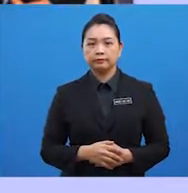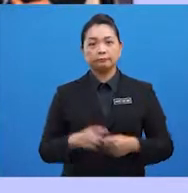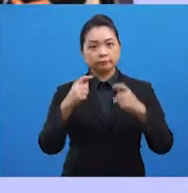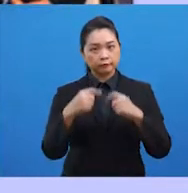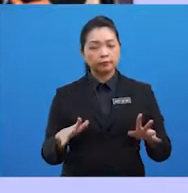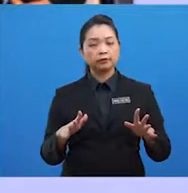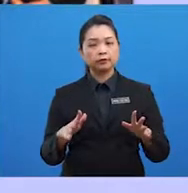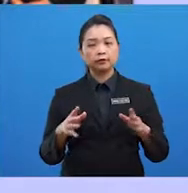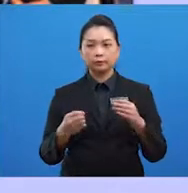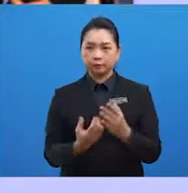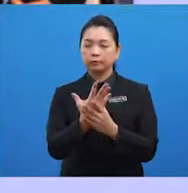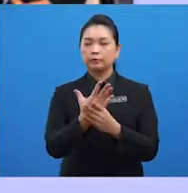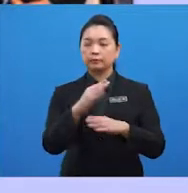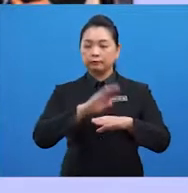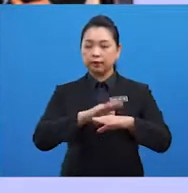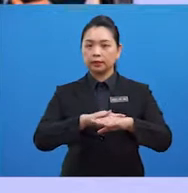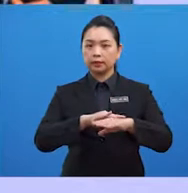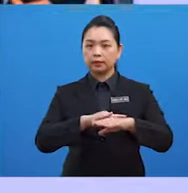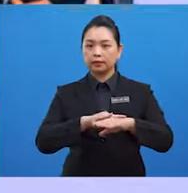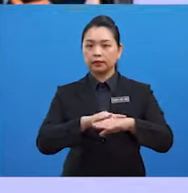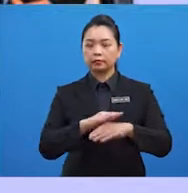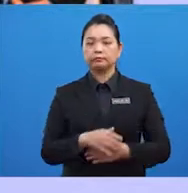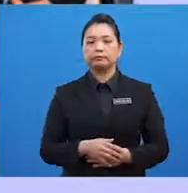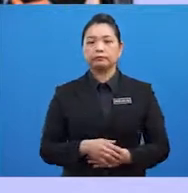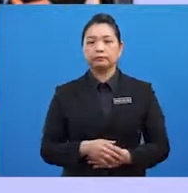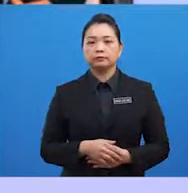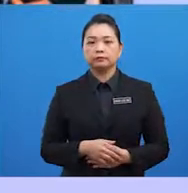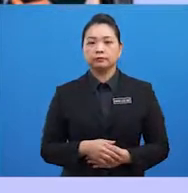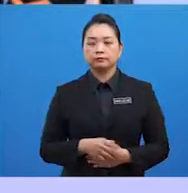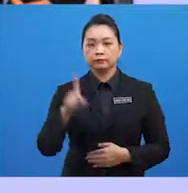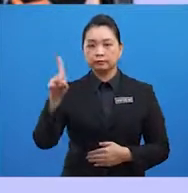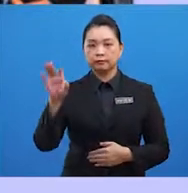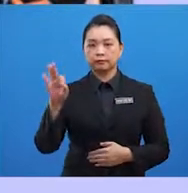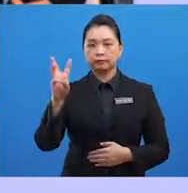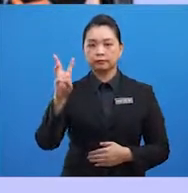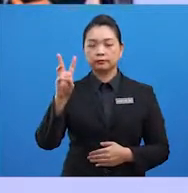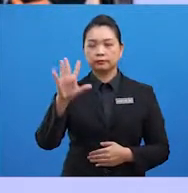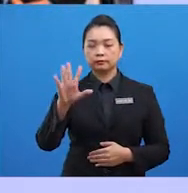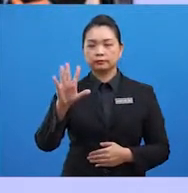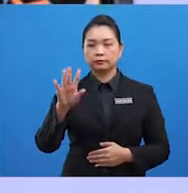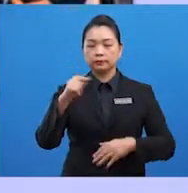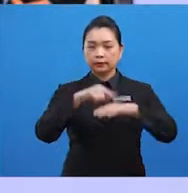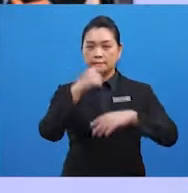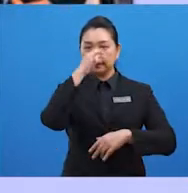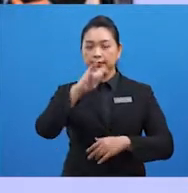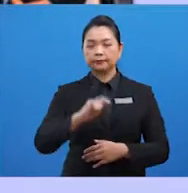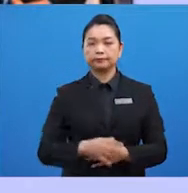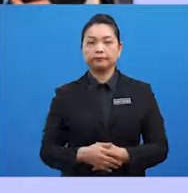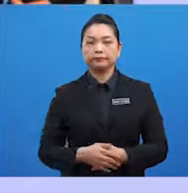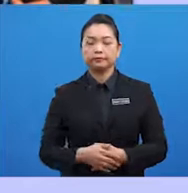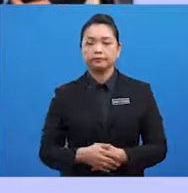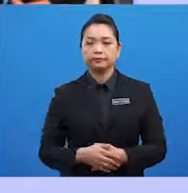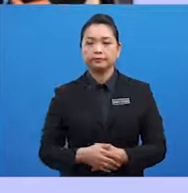telah ditubuhkan pada November 1965 di Bangkok. Pertubuhan ini